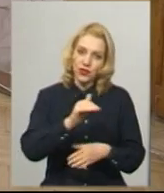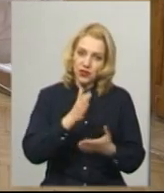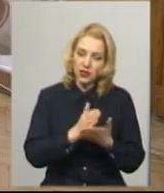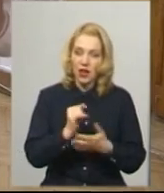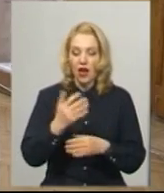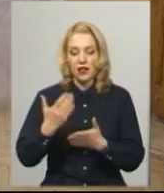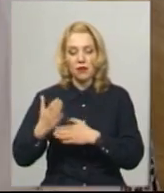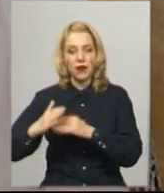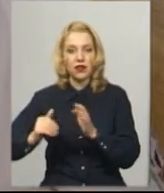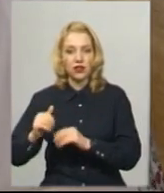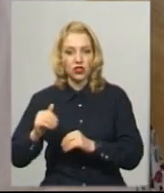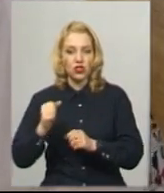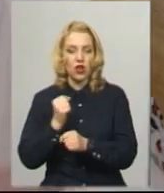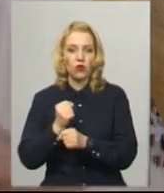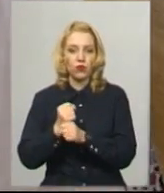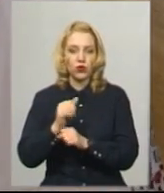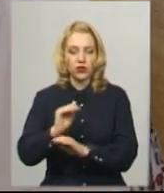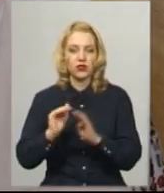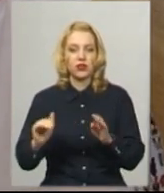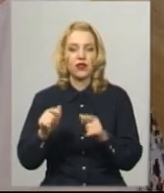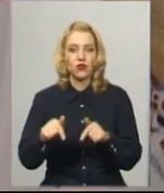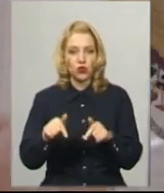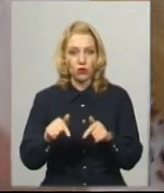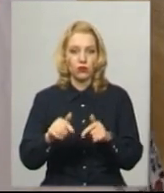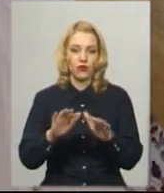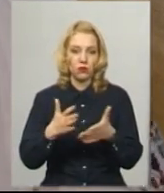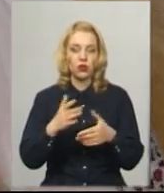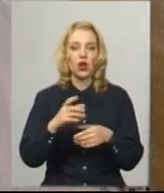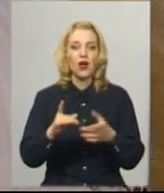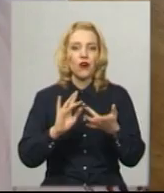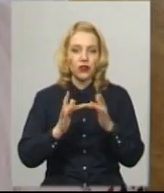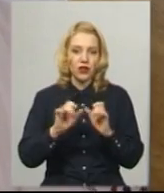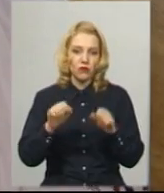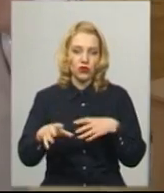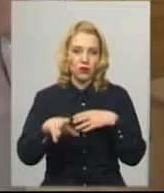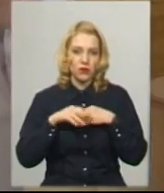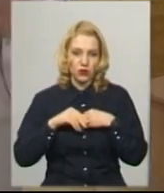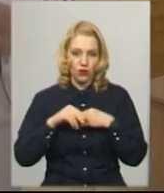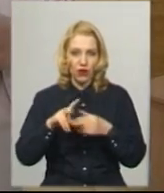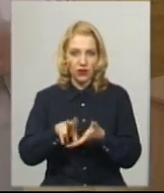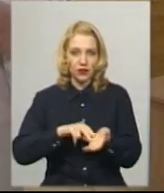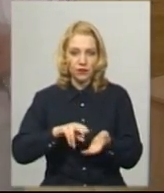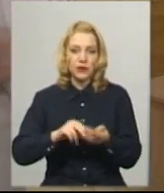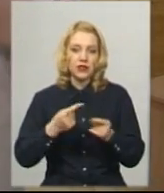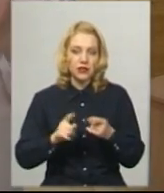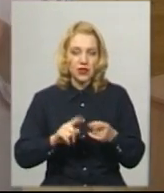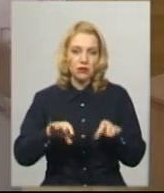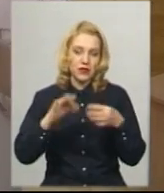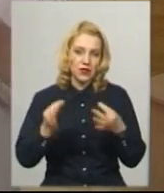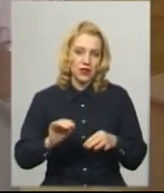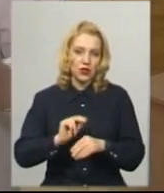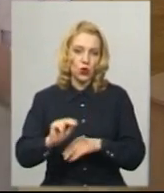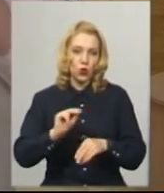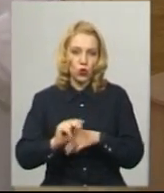практичною роботою дітей. В даному випадку в онлайн-режимі вони можуть працювати разом зі мною. Це саме мистецтві урок,